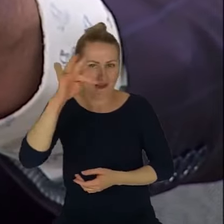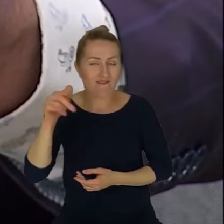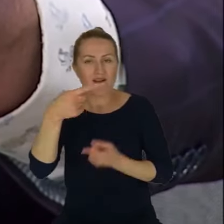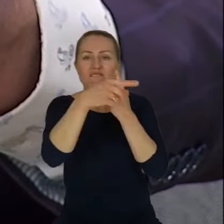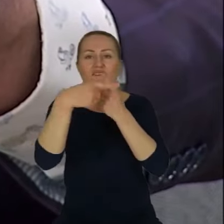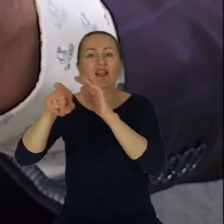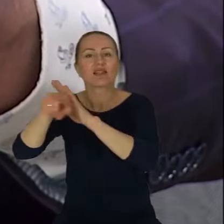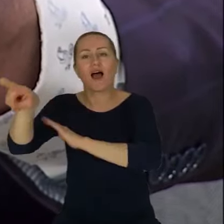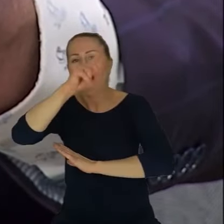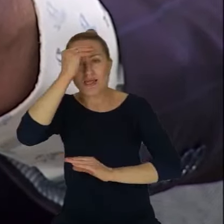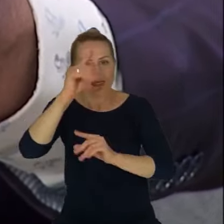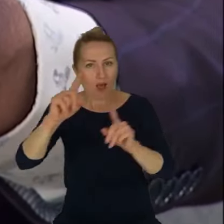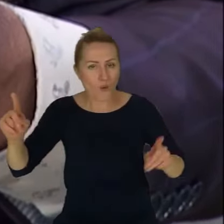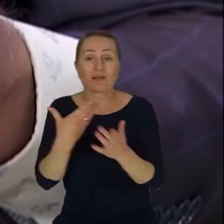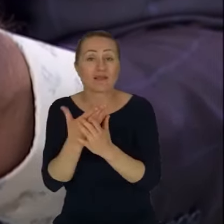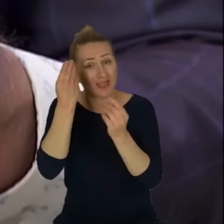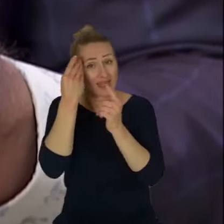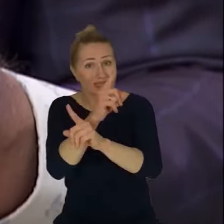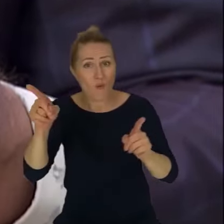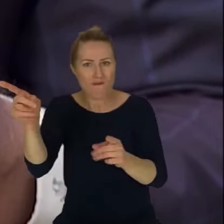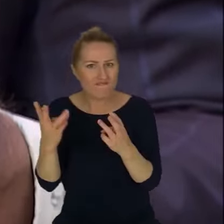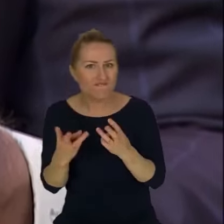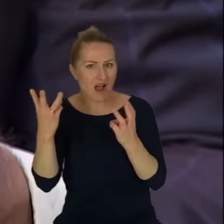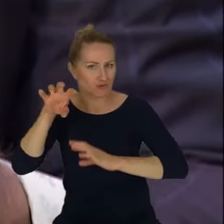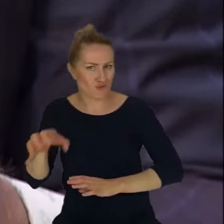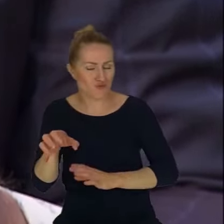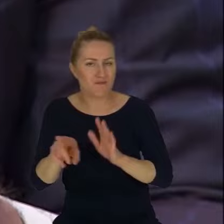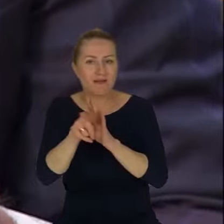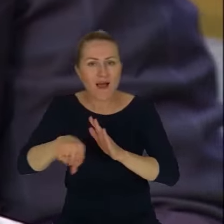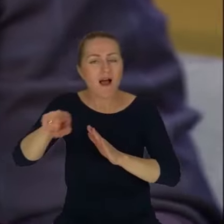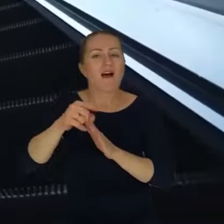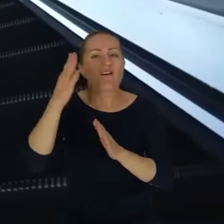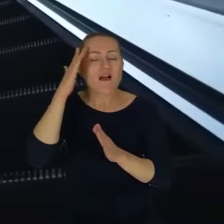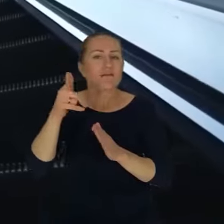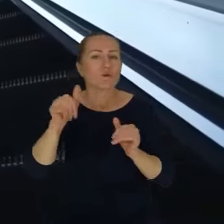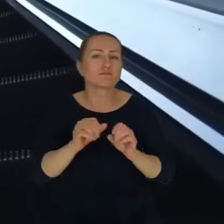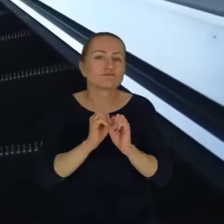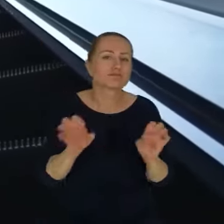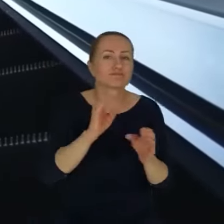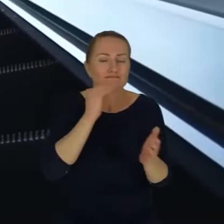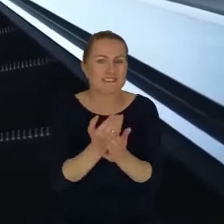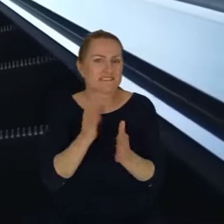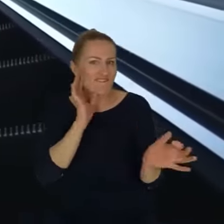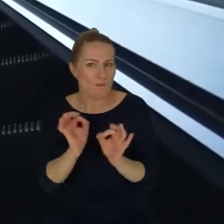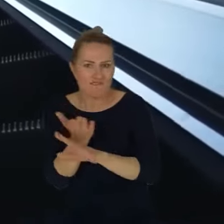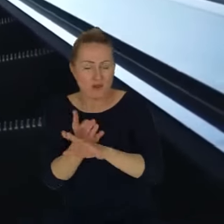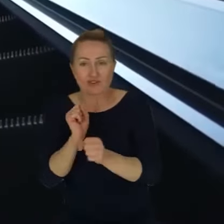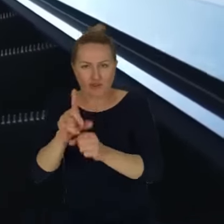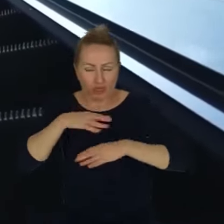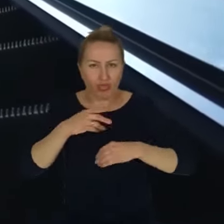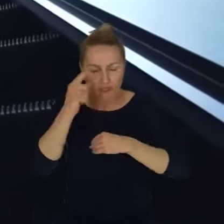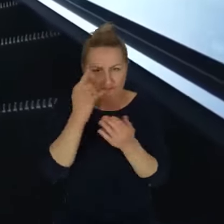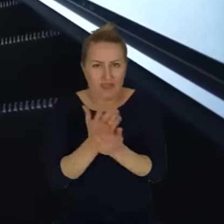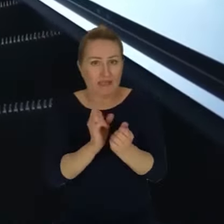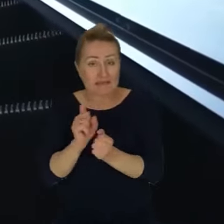paradoksalnie są naprawdę ważną grupą od strony zagrożeń dezinformacji. Sami się do tego przyznają, wiemy to, my pracujemy z nauczycielami, to jest też dla nich. Kilka